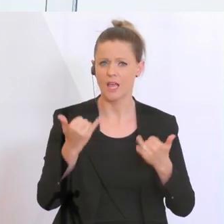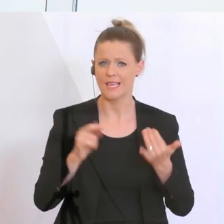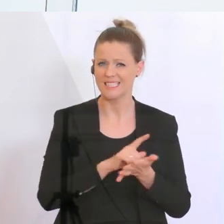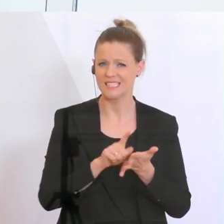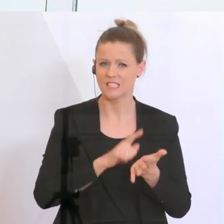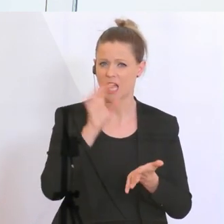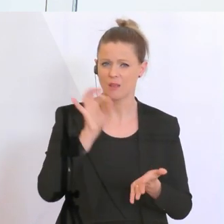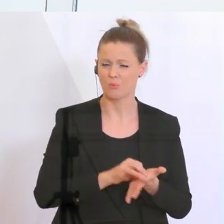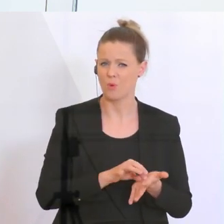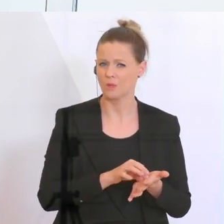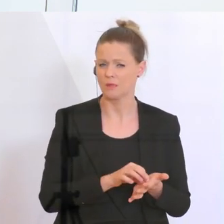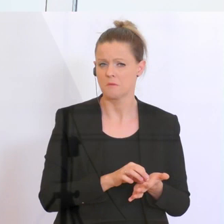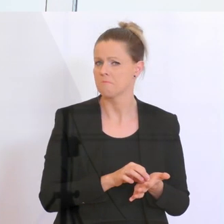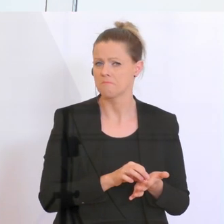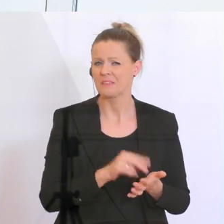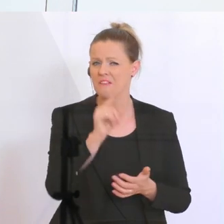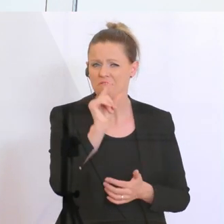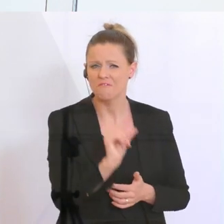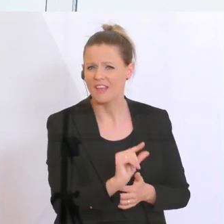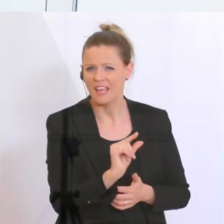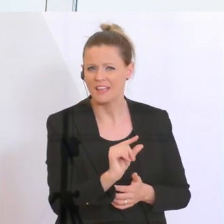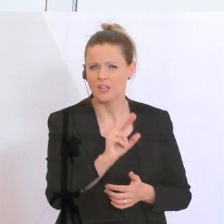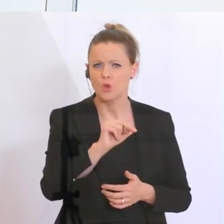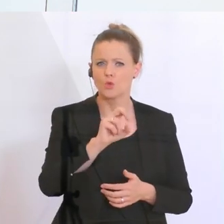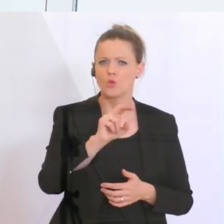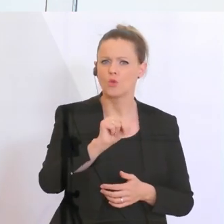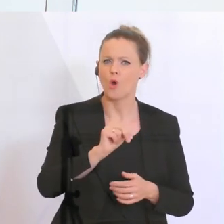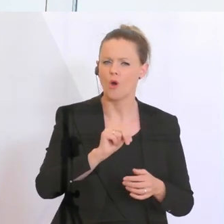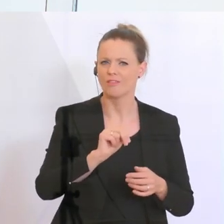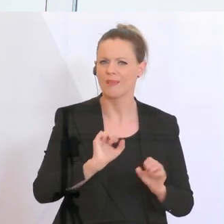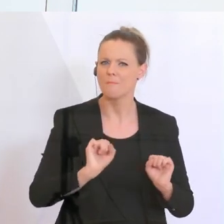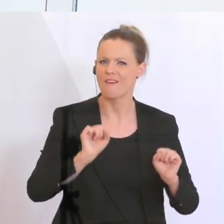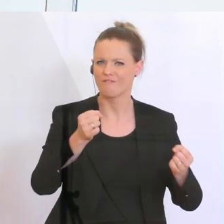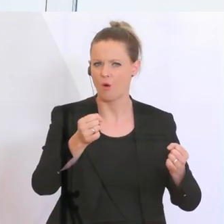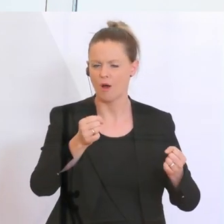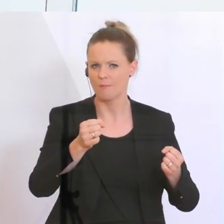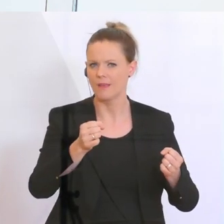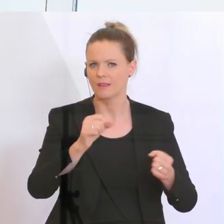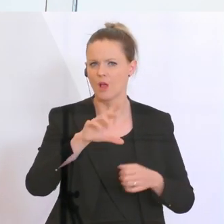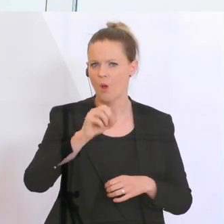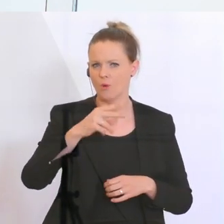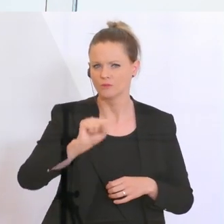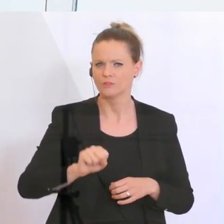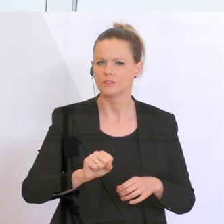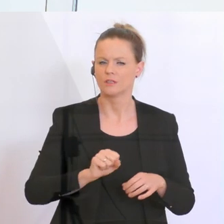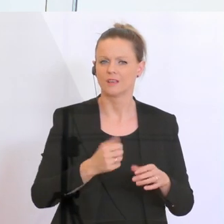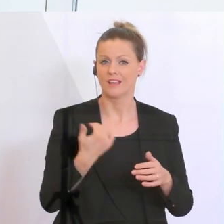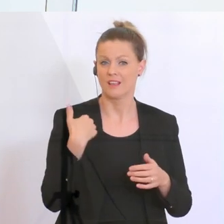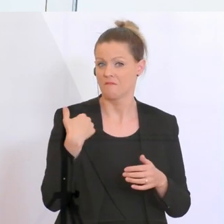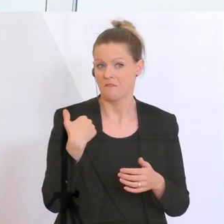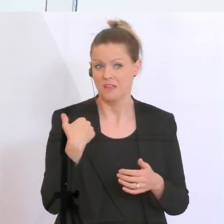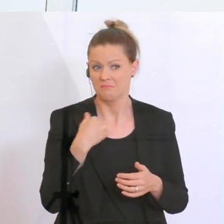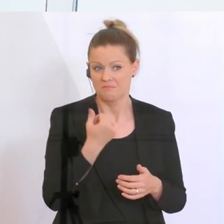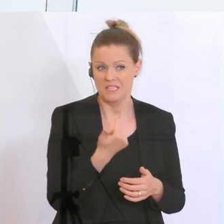sehr geringe Anzahl an sogenannten Non-Performing Loans. nicht einmal 2%, das waren schon einmal 14%.